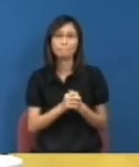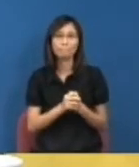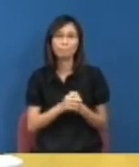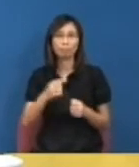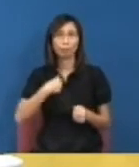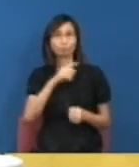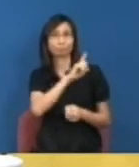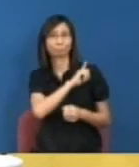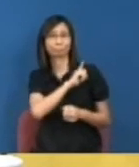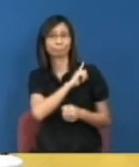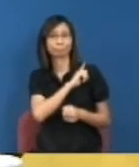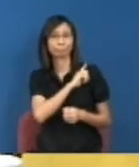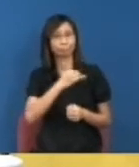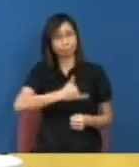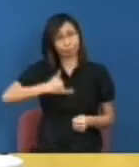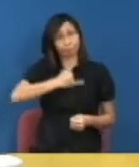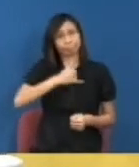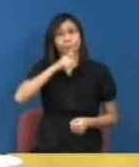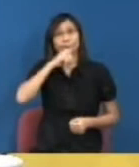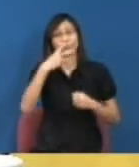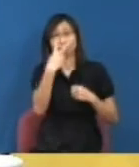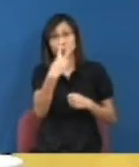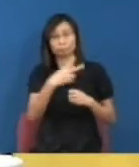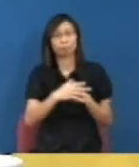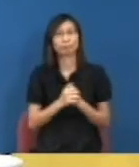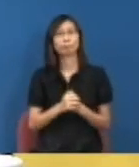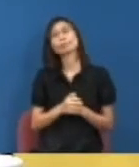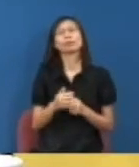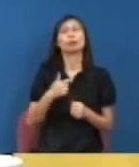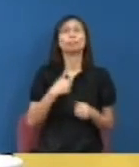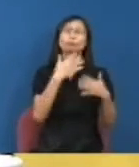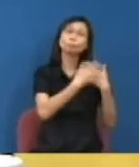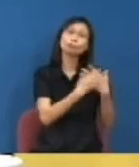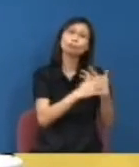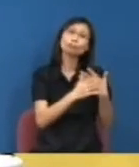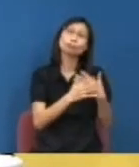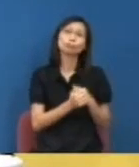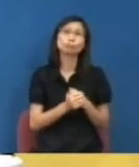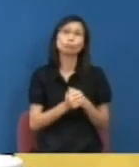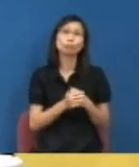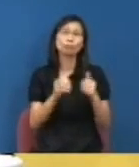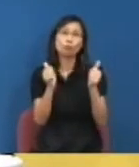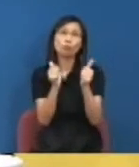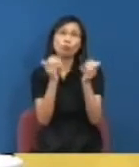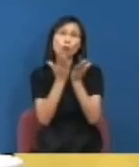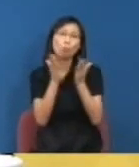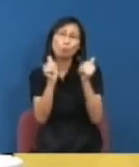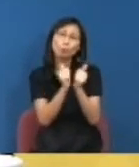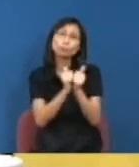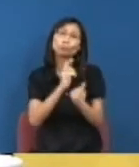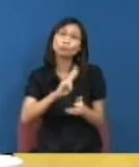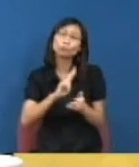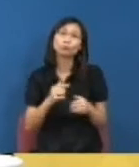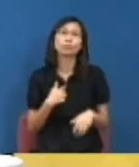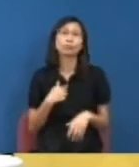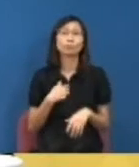我自己有兩大疑惑我想很多其他評論或校友非校友都有這麼提就是說第一究竟誰決